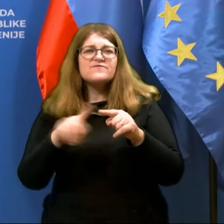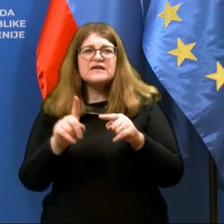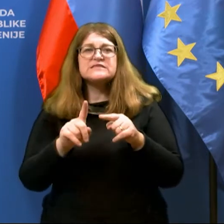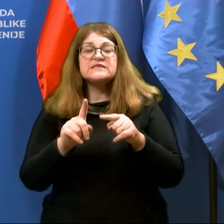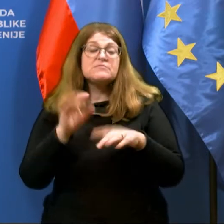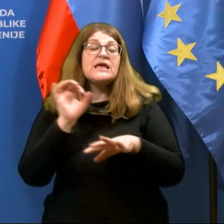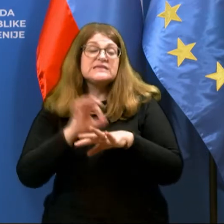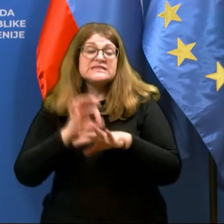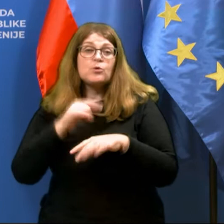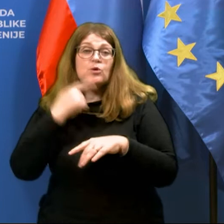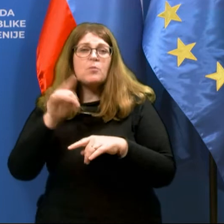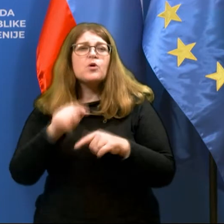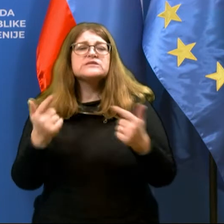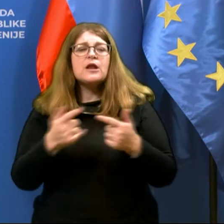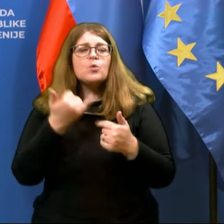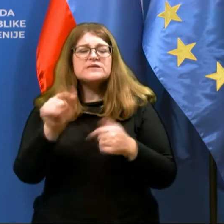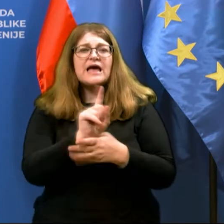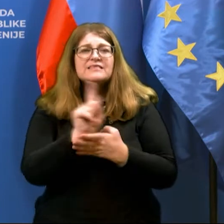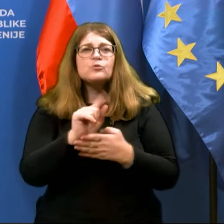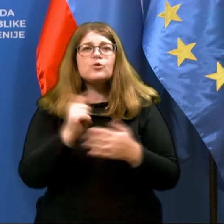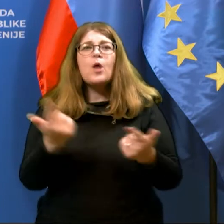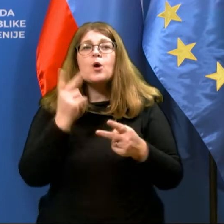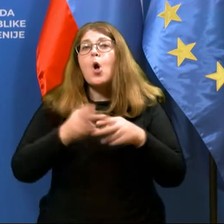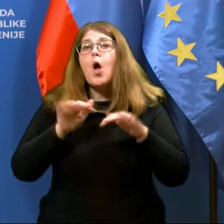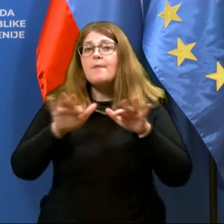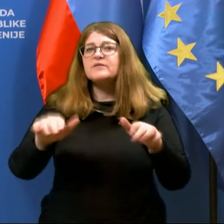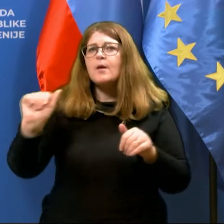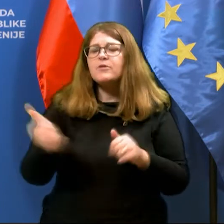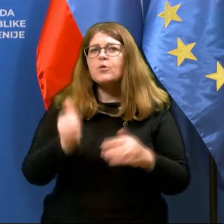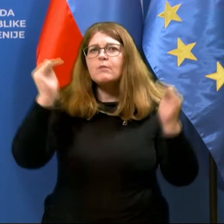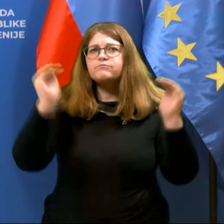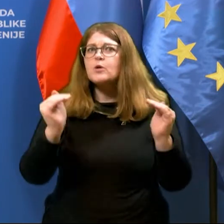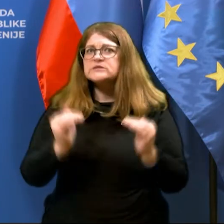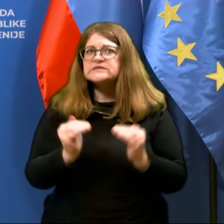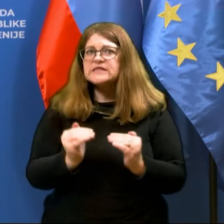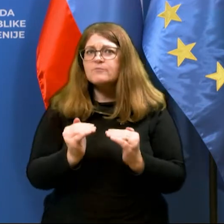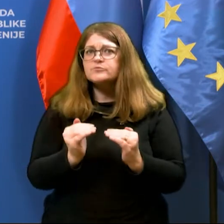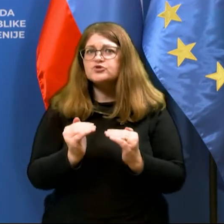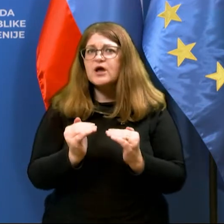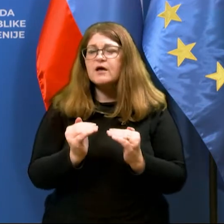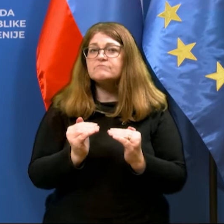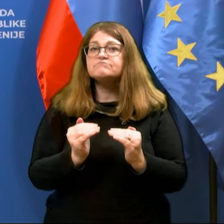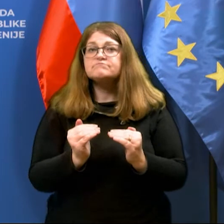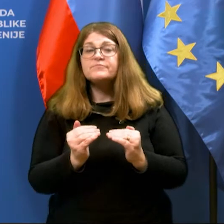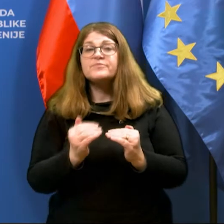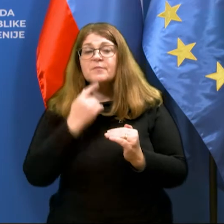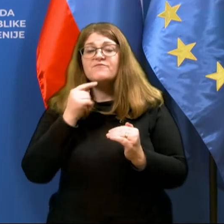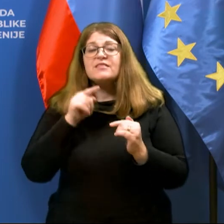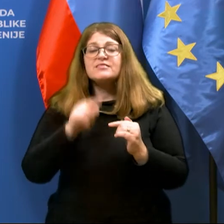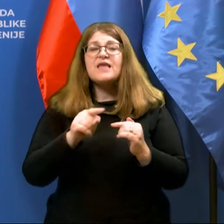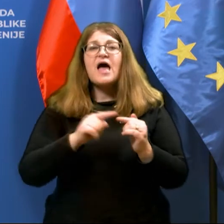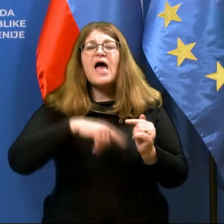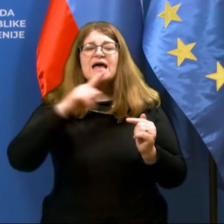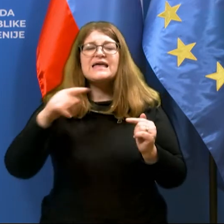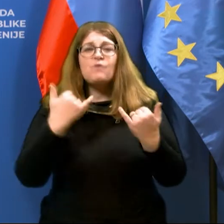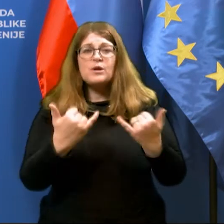tako pravijo, ko se lahko v vsakem trenutku epidemija zopet poslabša, torej se ta padanje krivulje zopet